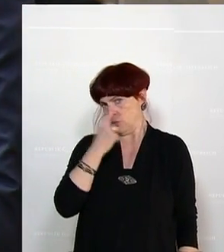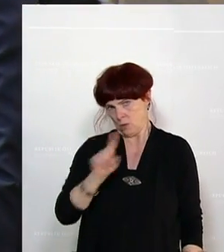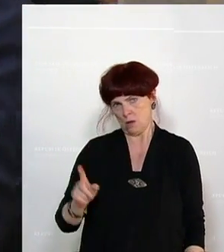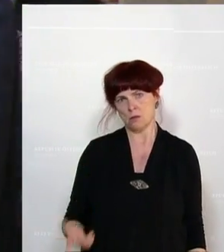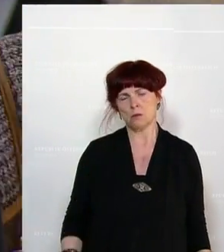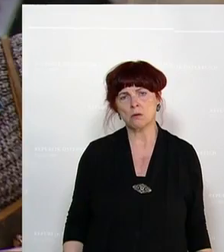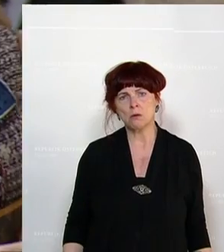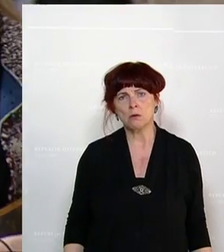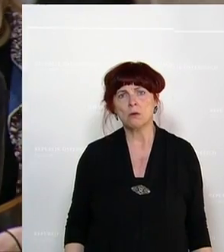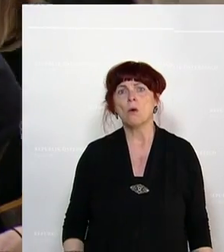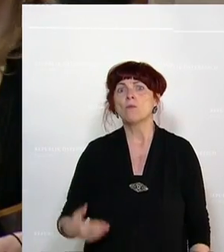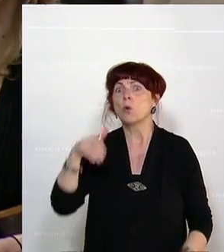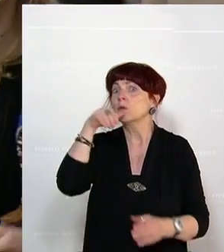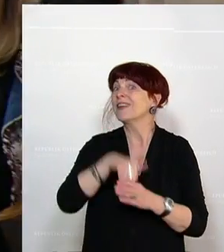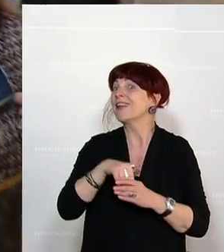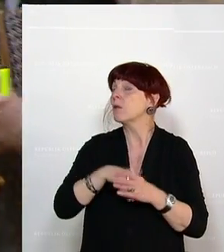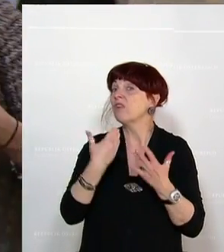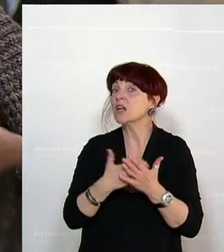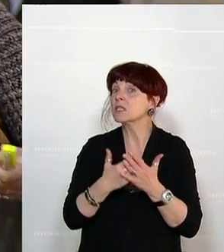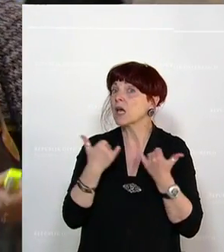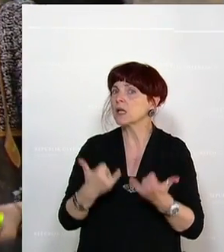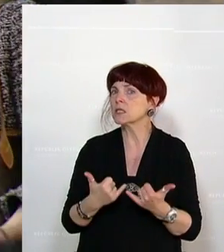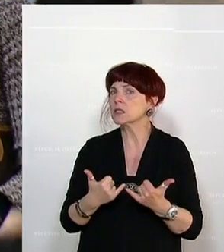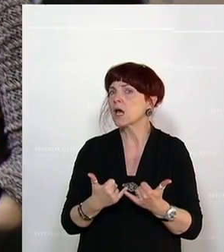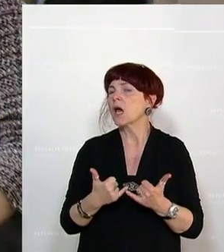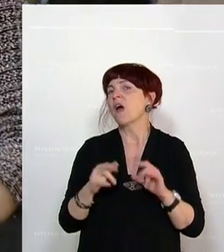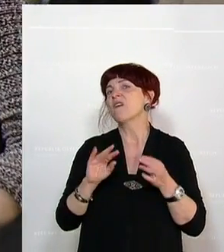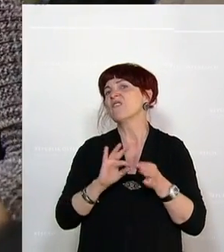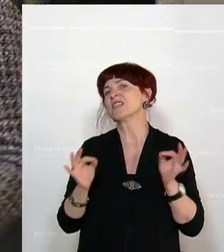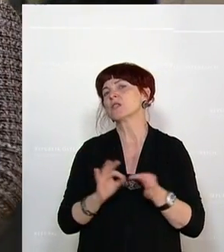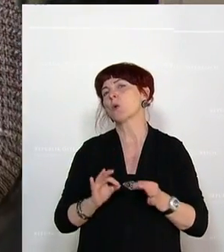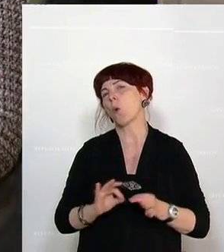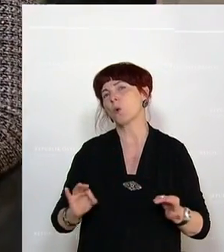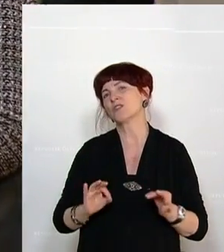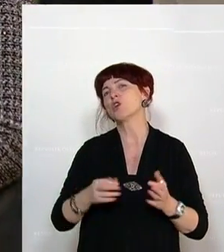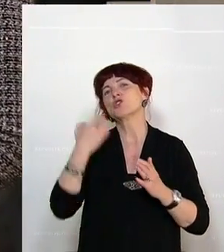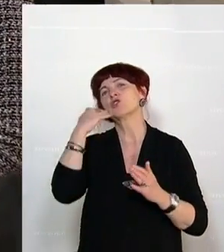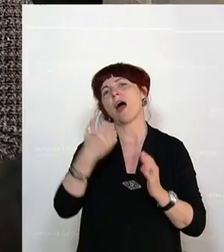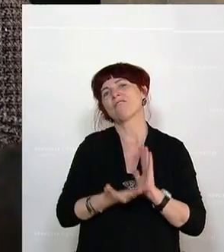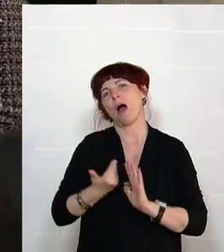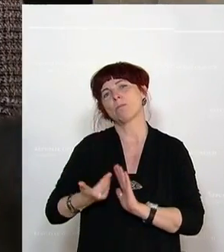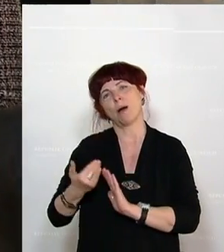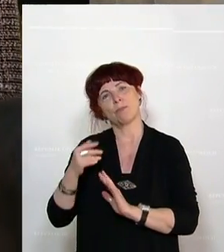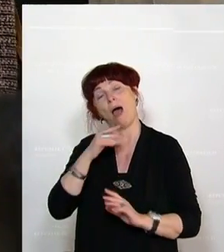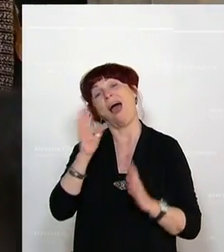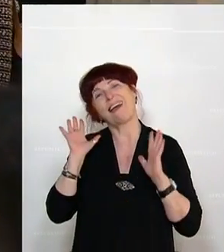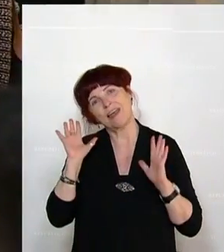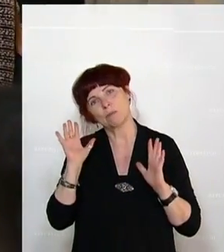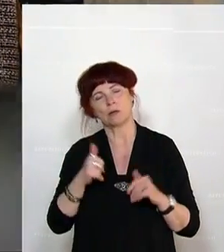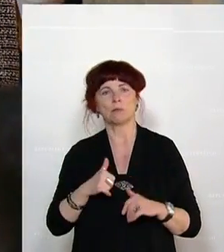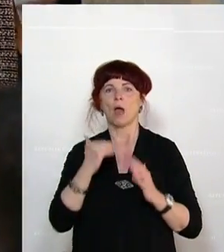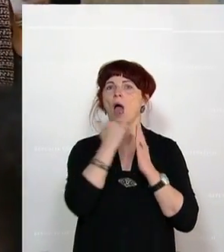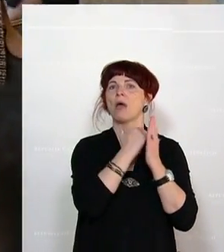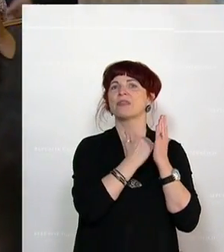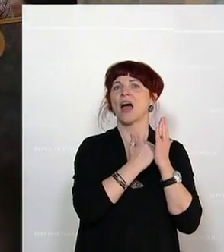Und was steht denn jetzt in dieser angeblich von der SPÖ entschärften Version drinnen? Es findet eine Datenzusammenführung von Gesundheitsdaten